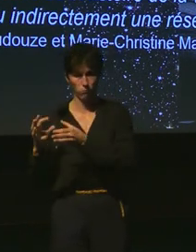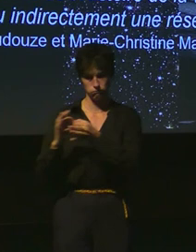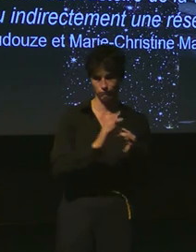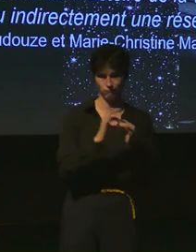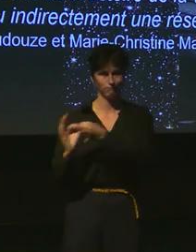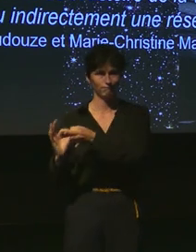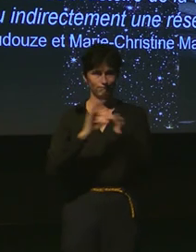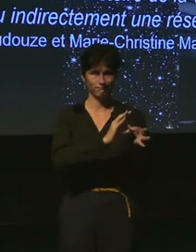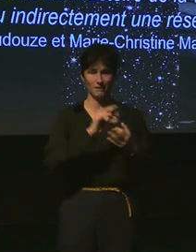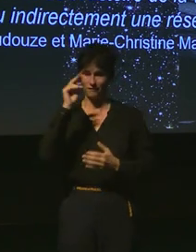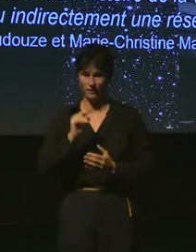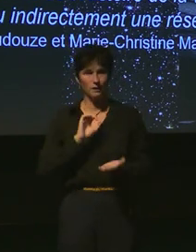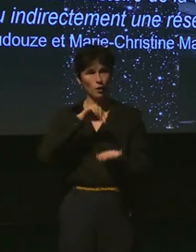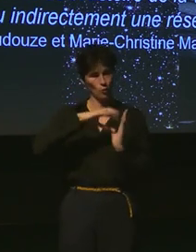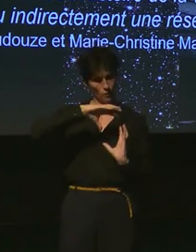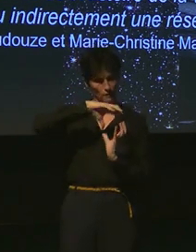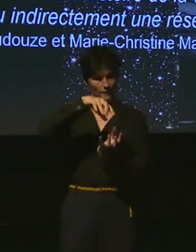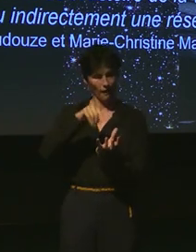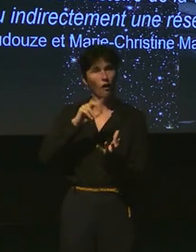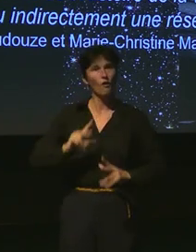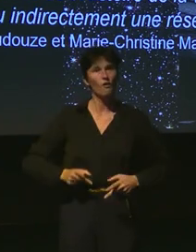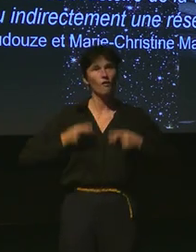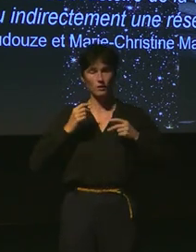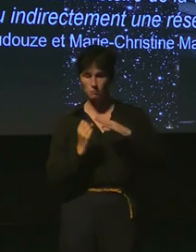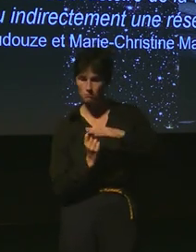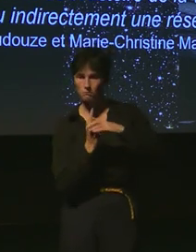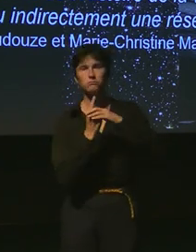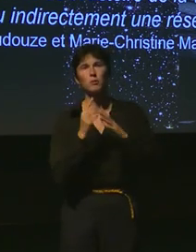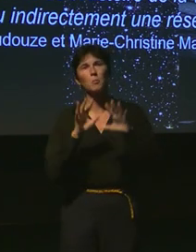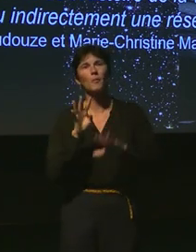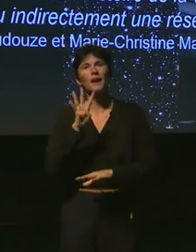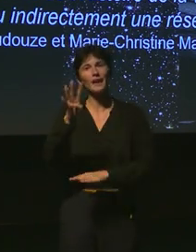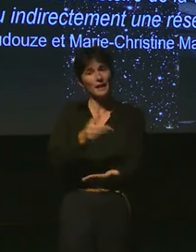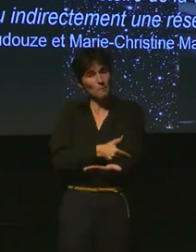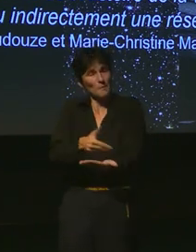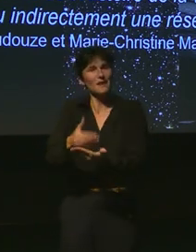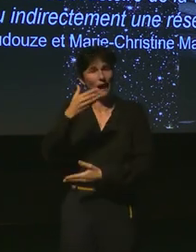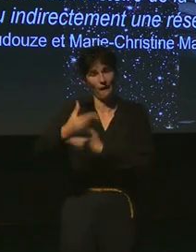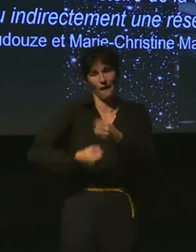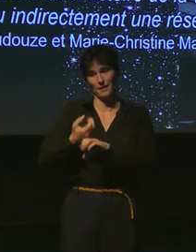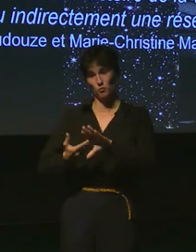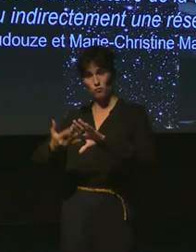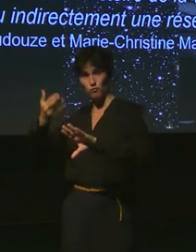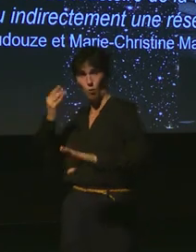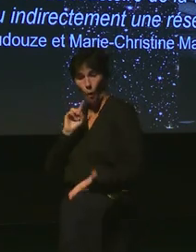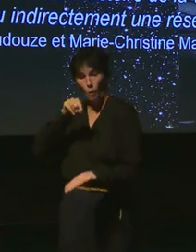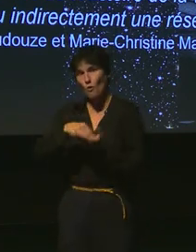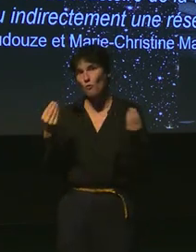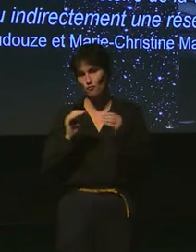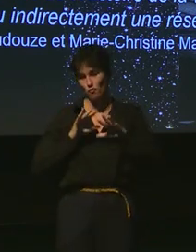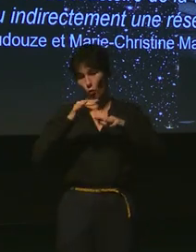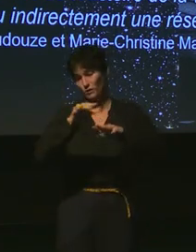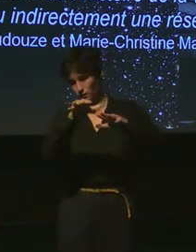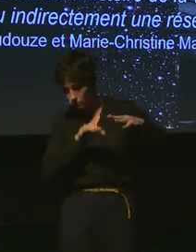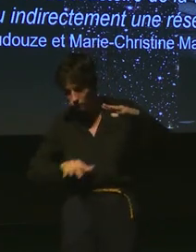sur Terre, la vie est apparue d'environ 4 milliards d'années sans bâtiment dans les océans. Donc, c'est ce que je rappelle